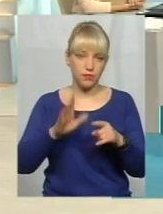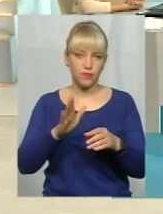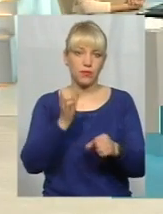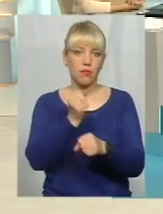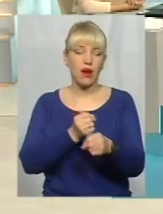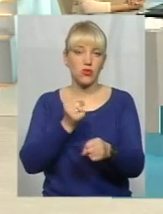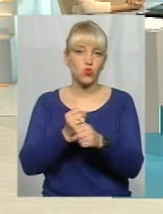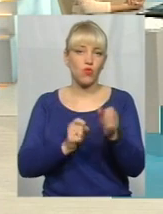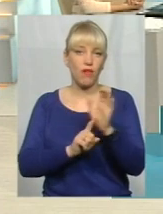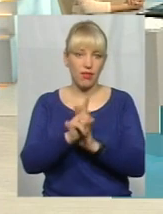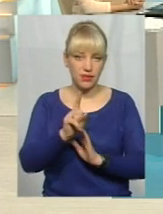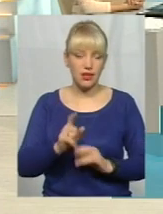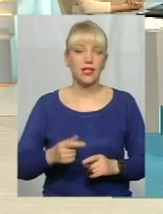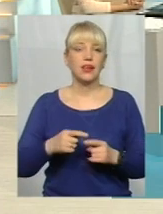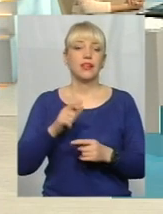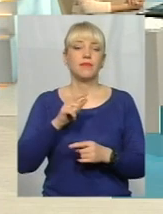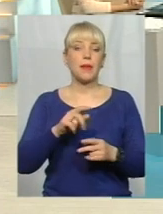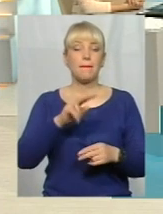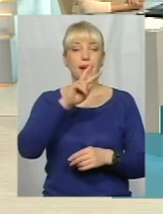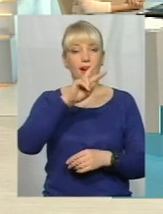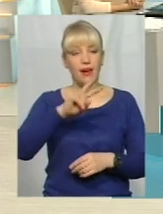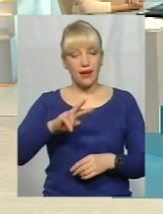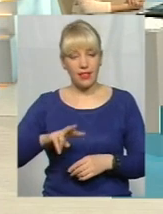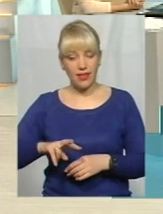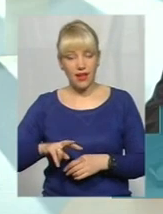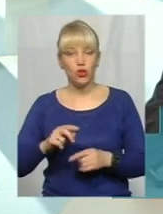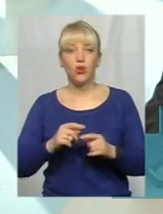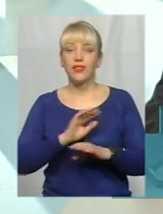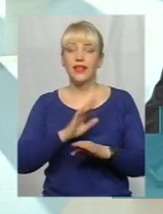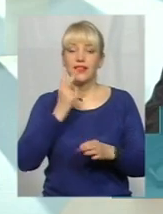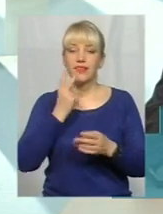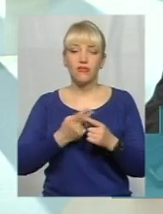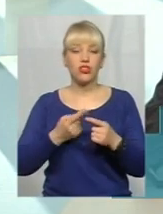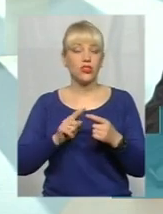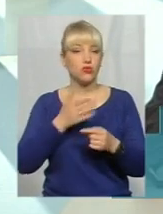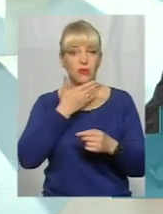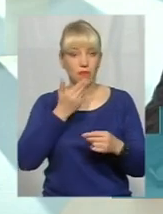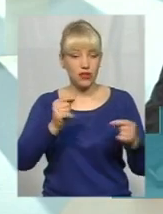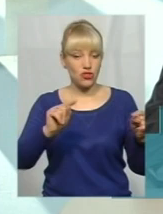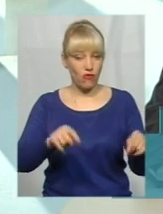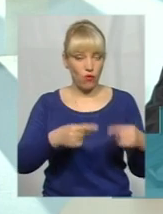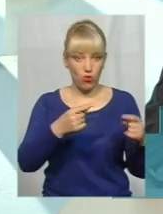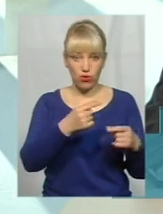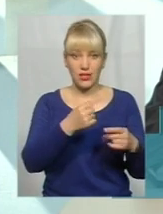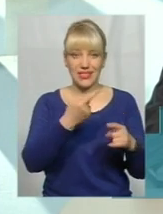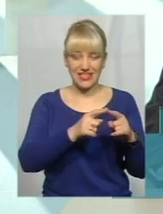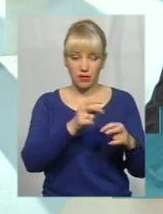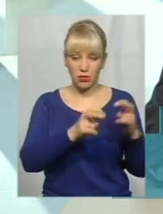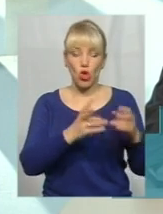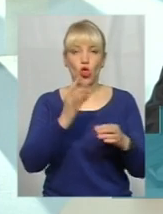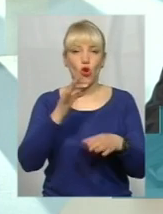Паралельно, незважаючи на те, що це підприємство поки що не створено, вже ведуться деякі роботи стосовно